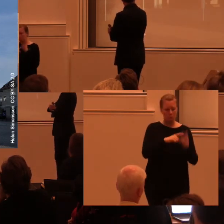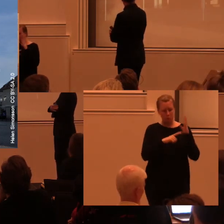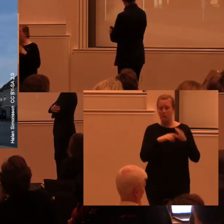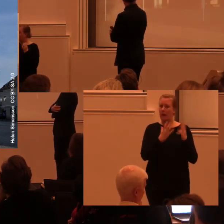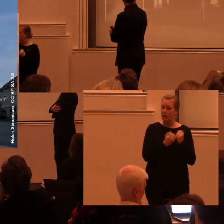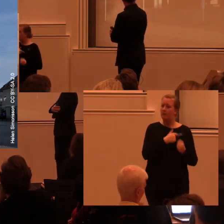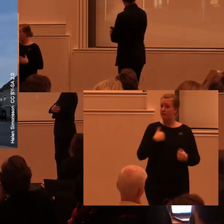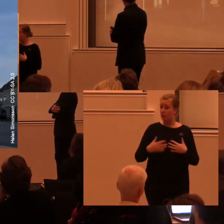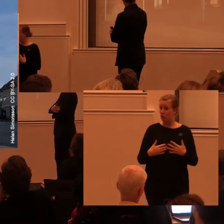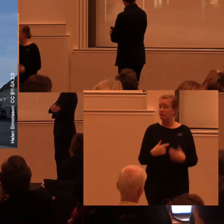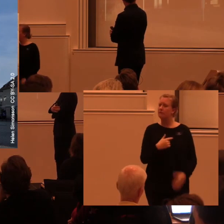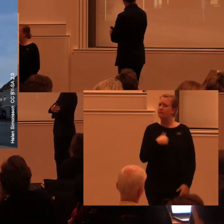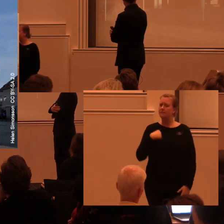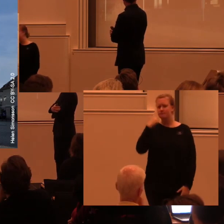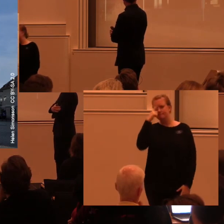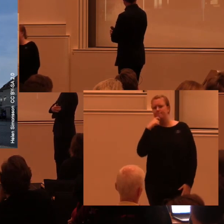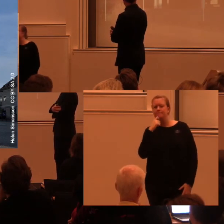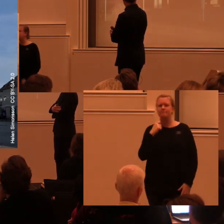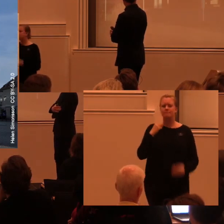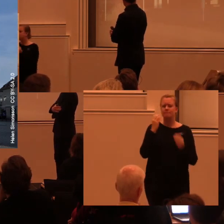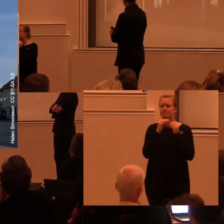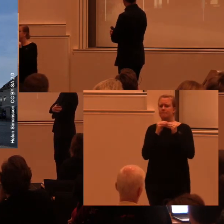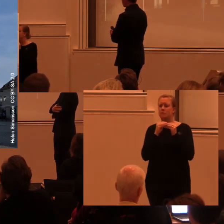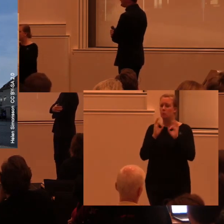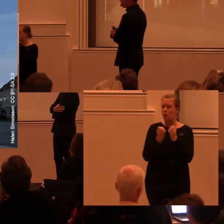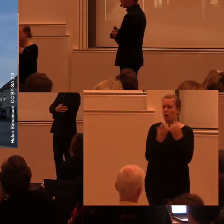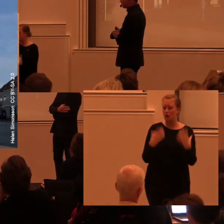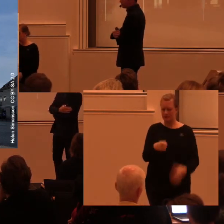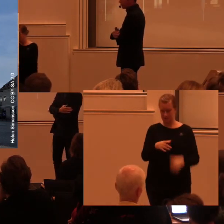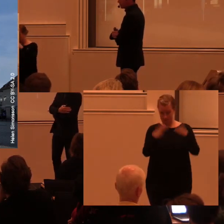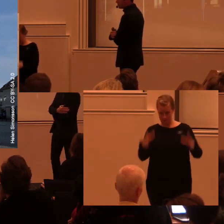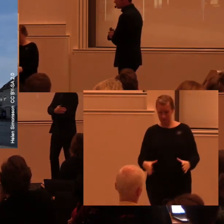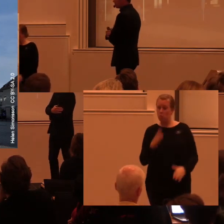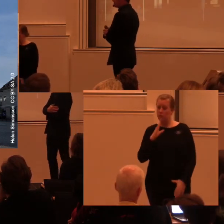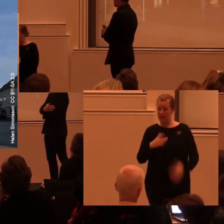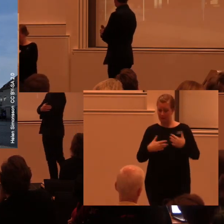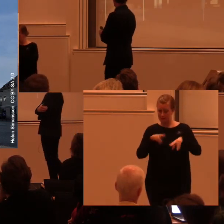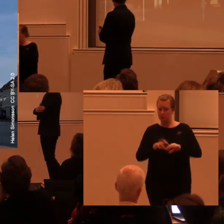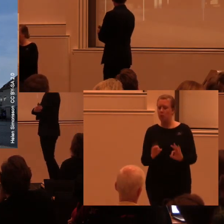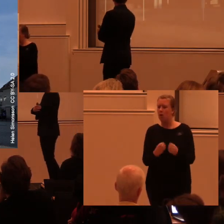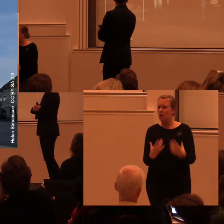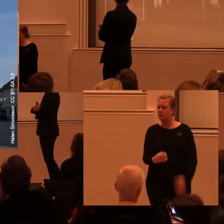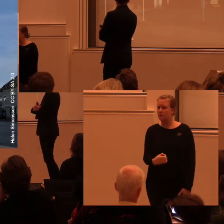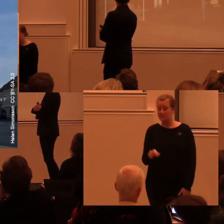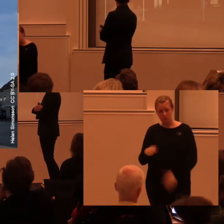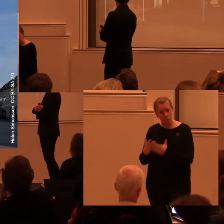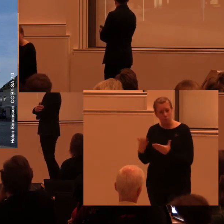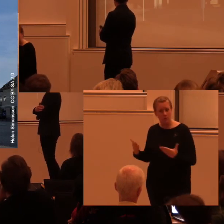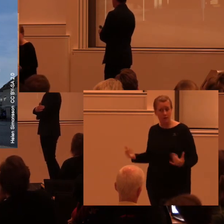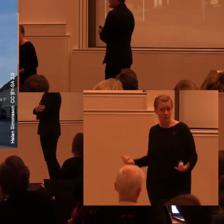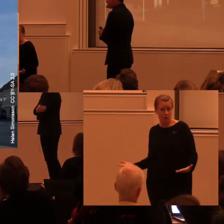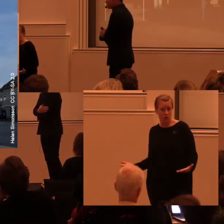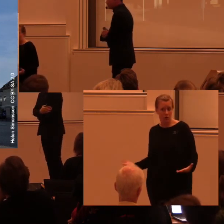hur löser vi fastigheter som idag ska fungera som moderna arbetsplatser, som museer, som